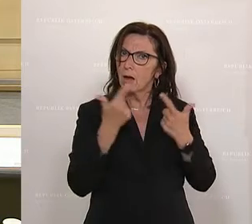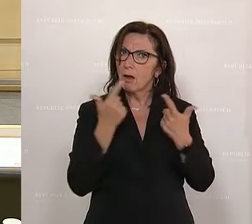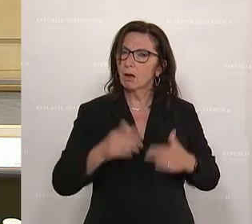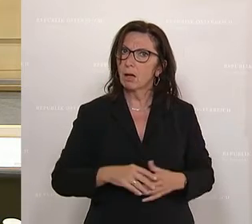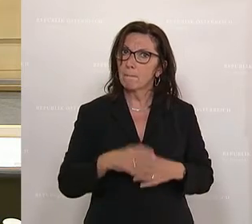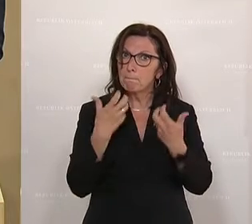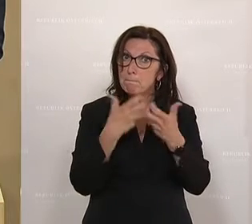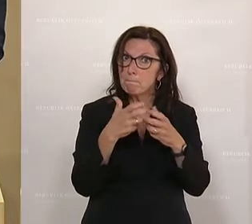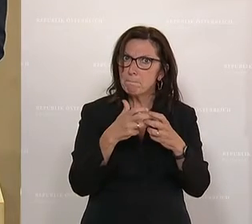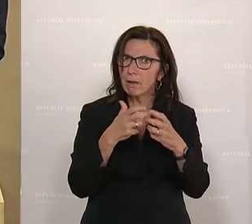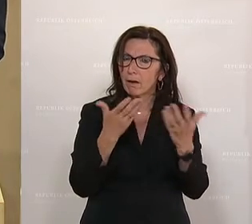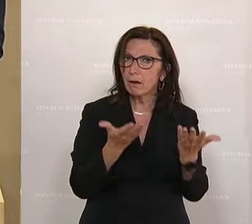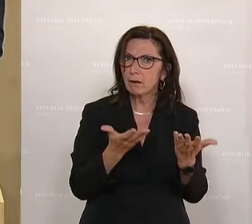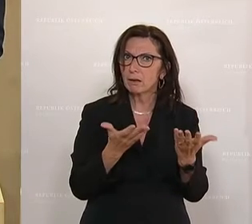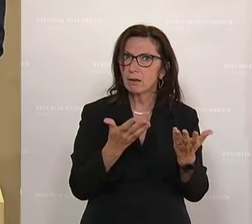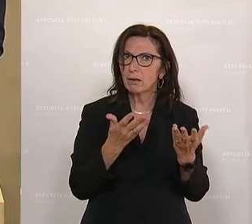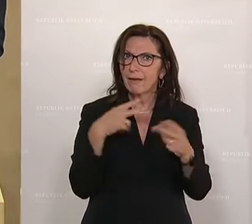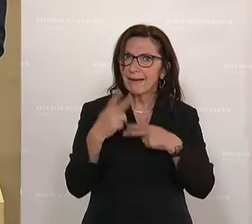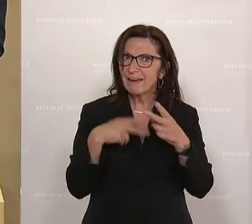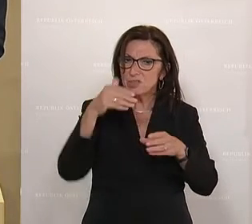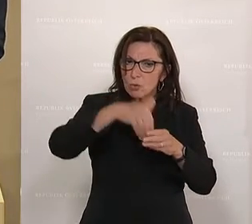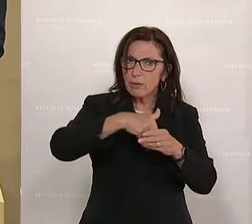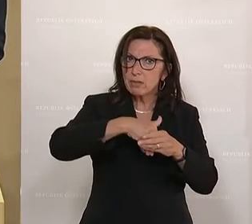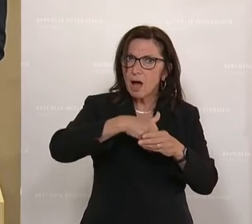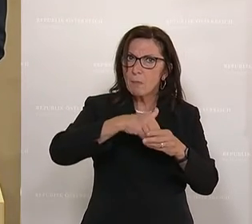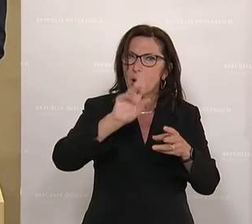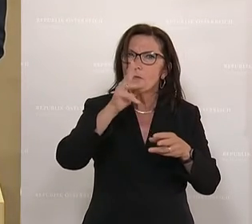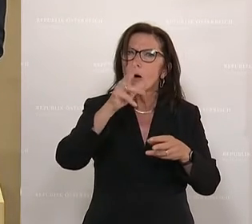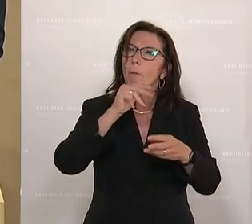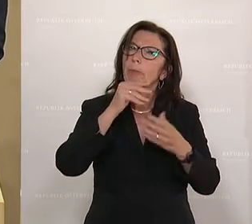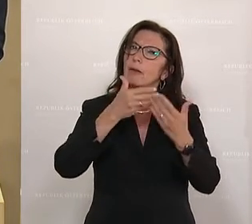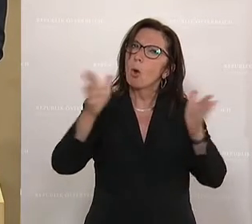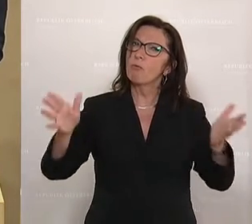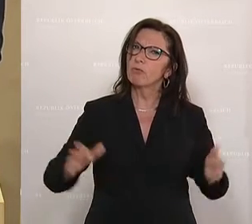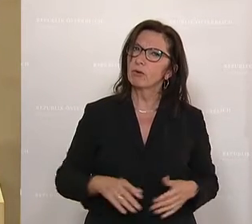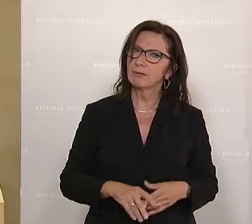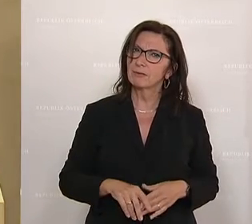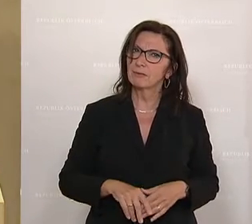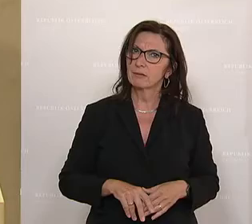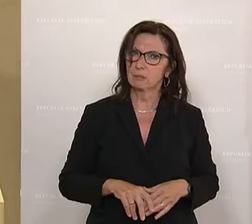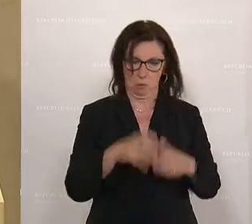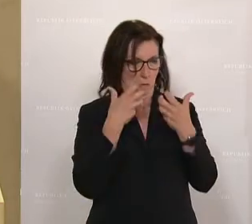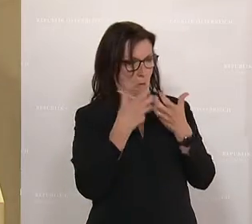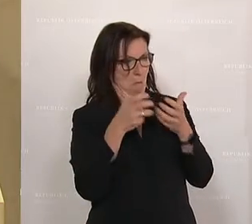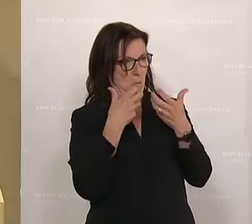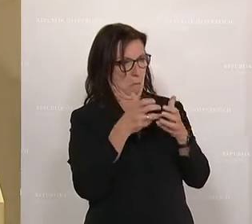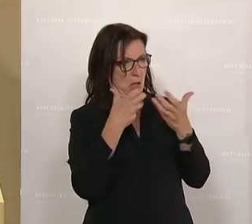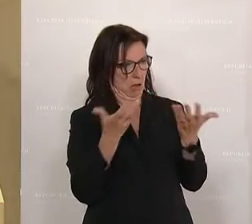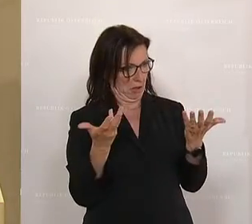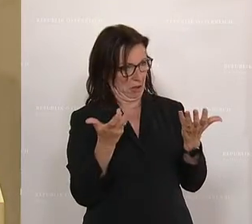den Bericht der internen Revision nicht veröffentlicht haben, sondern den Bericht zu einem Anhang